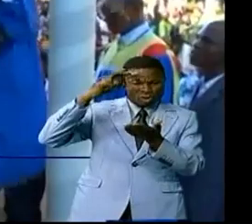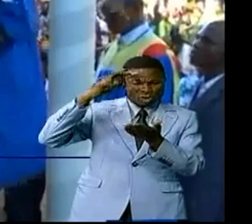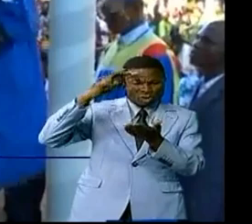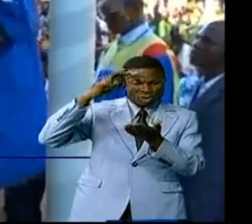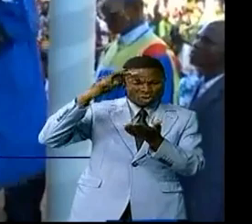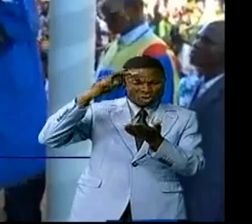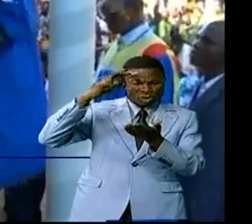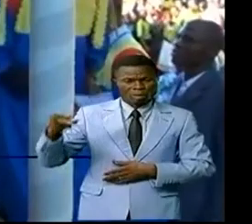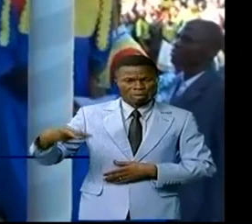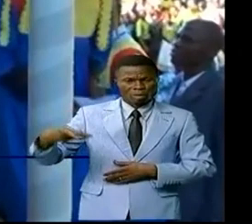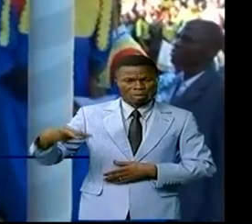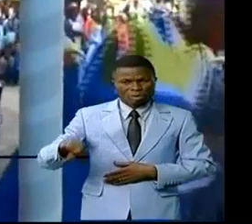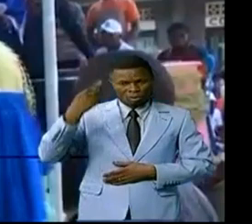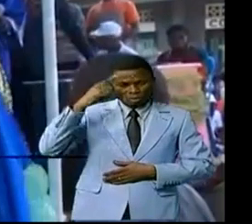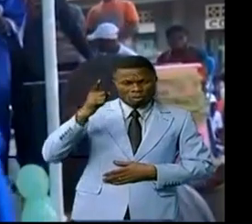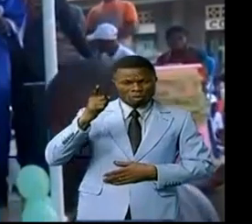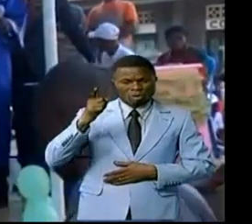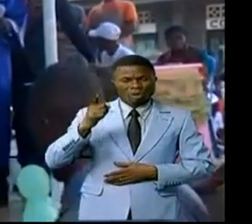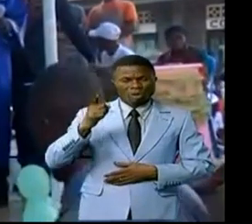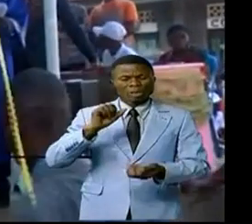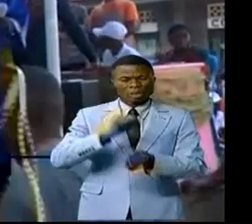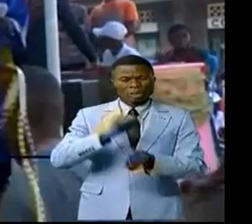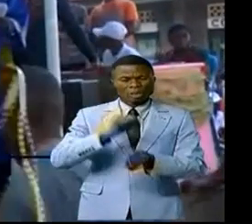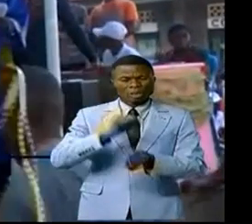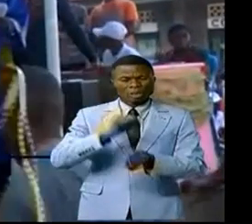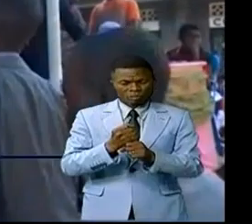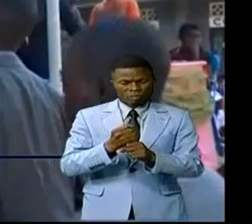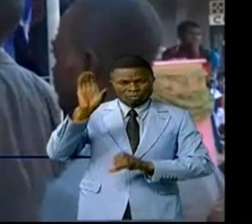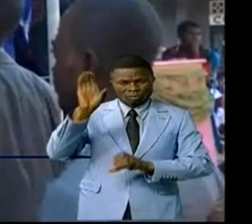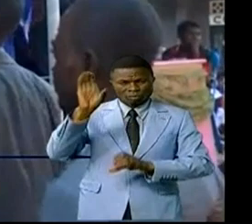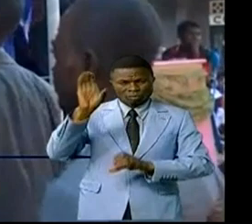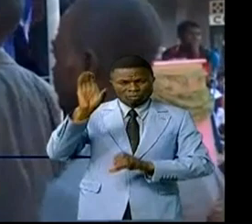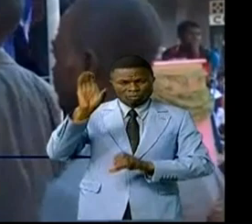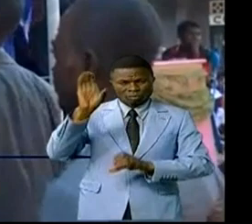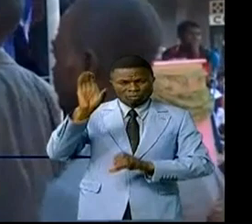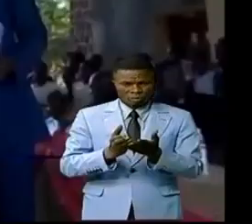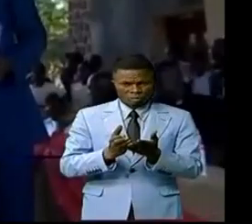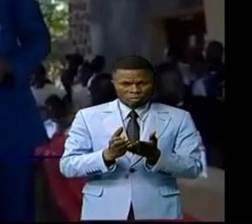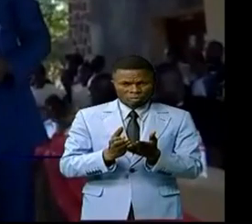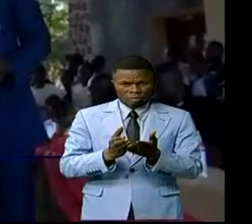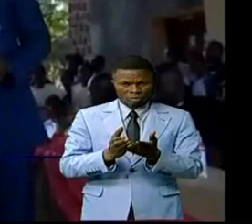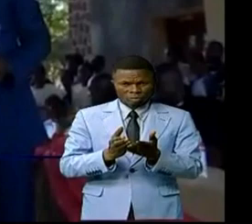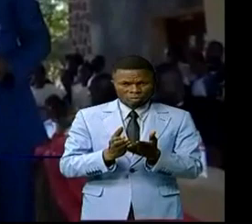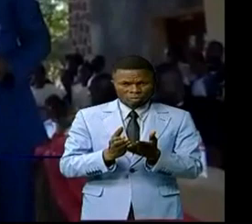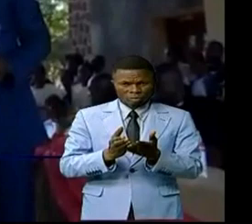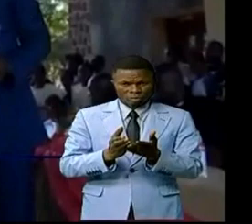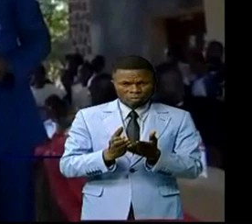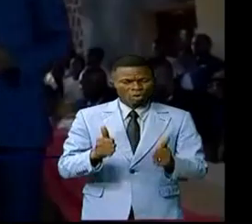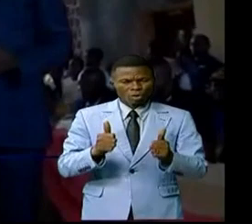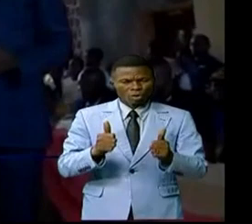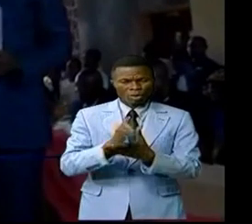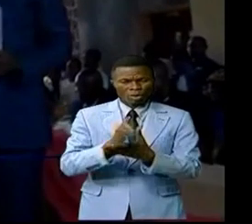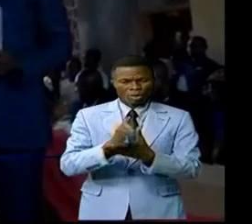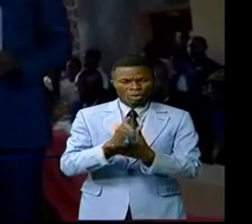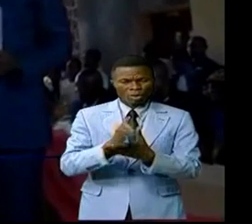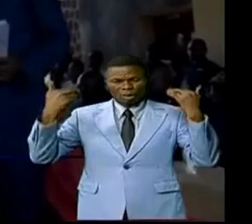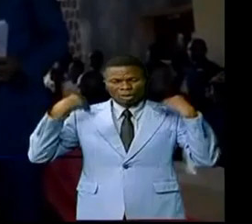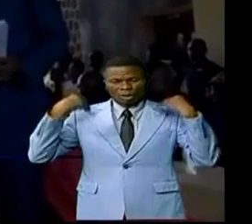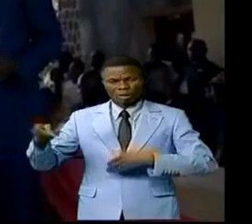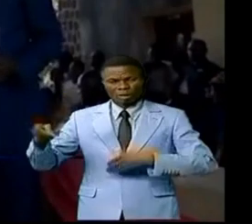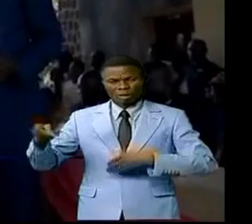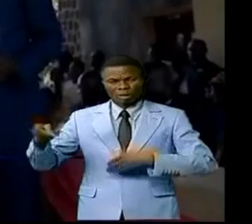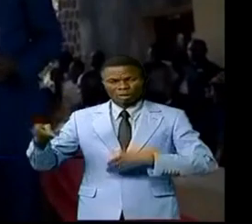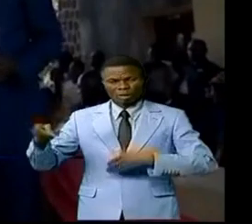place pour la réussite des œuvres scientifiques et souhaite une franche collaboration entre l'exécutif provincial